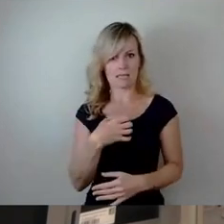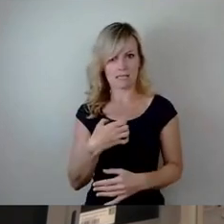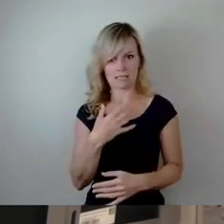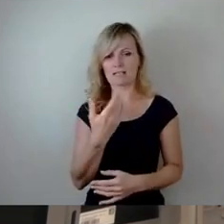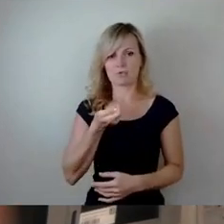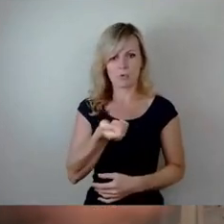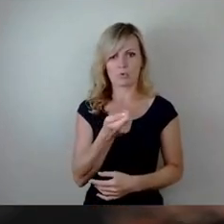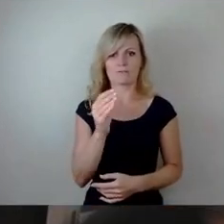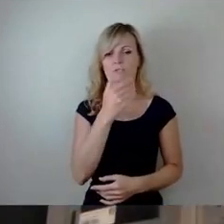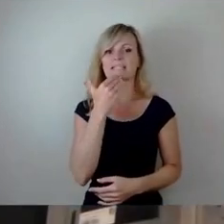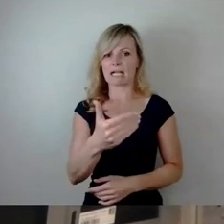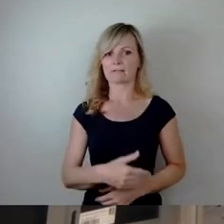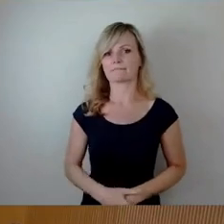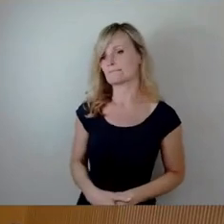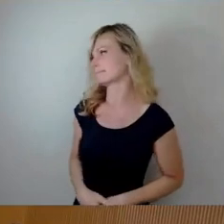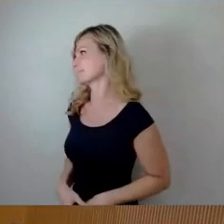Dankeschön.